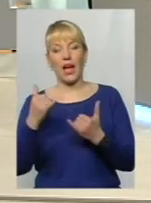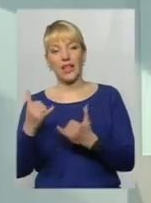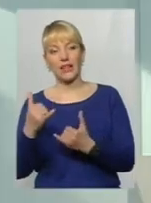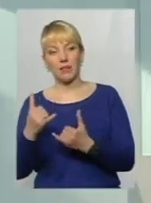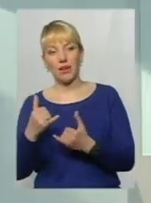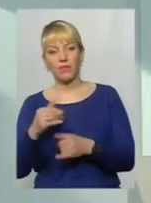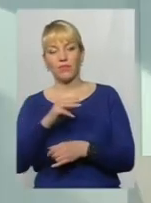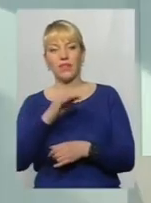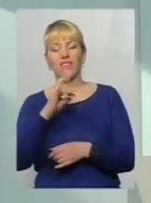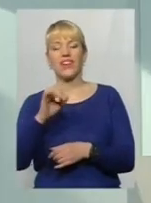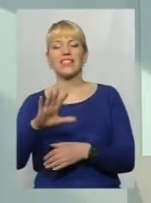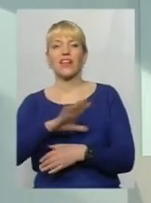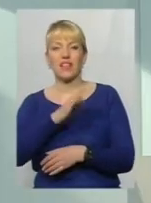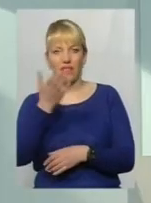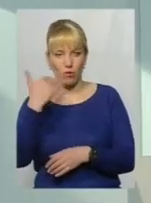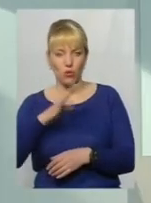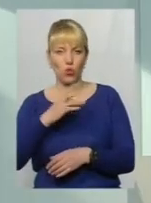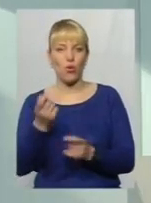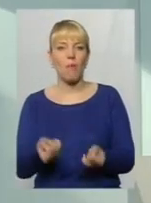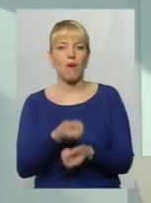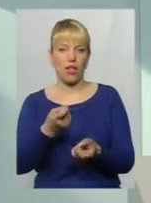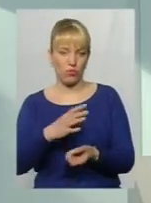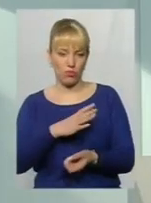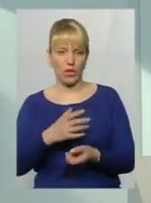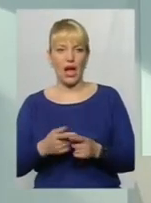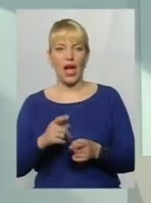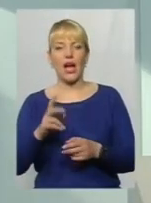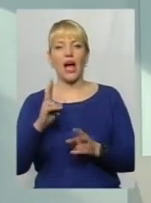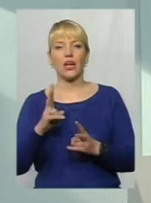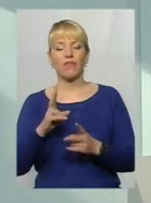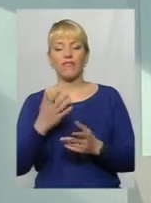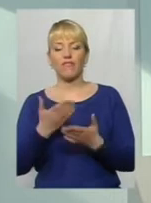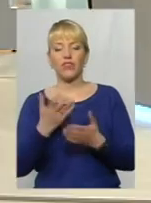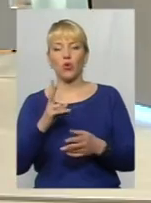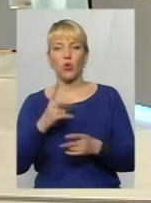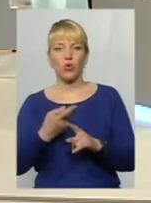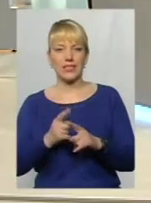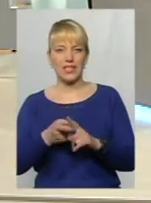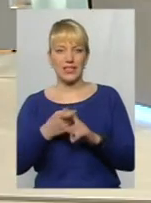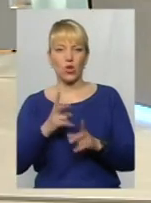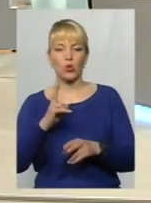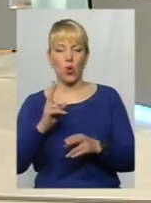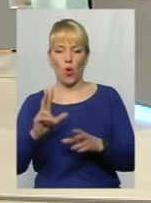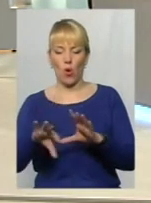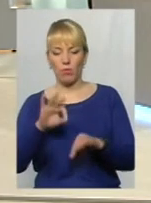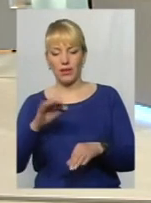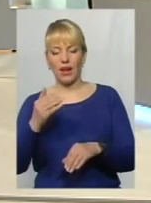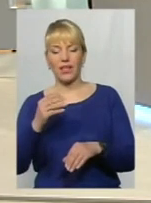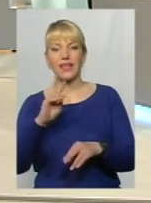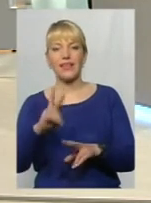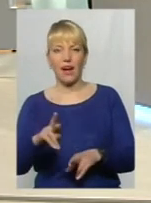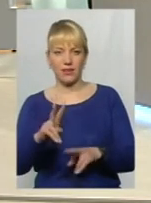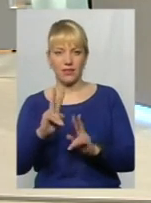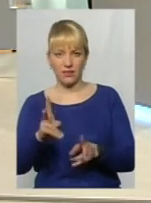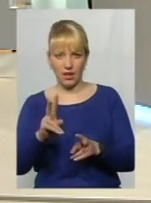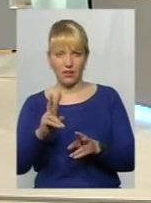фриза була, але було їх мало. Від чого залежить? Хто обирає, як саме ремонтується дороги? Ви чи, можливо, ще